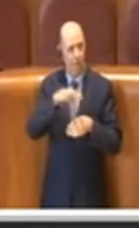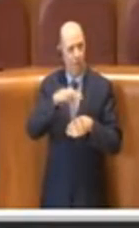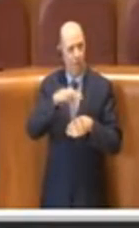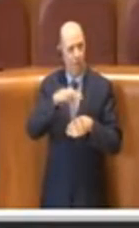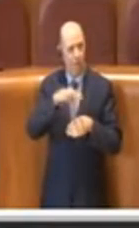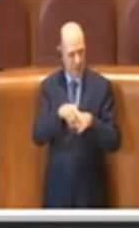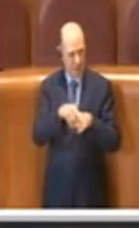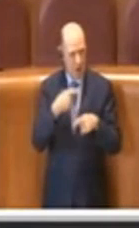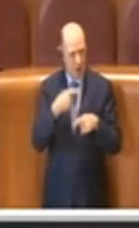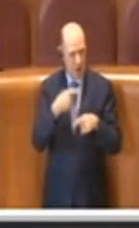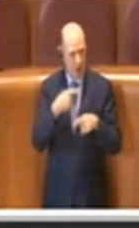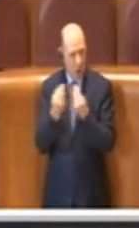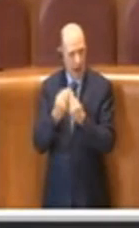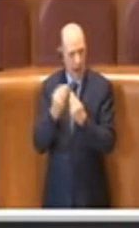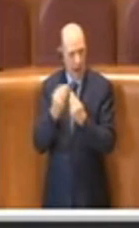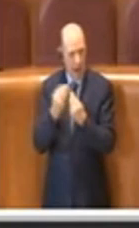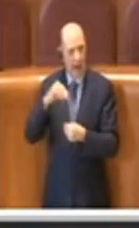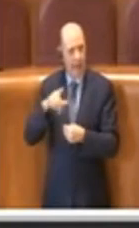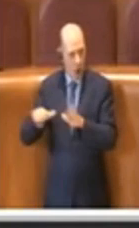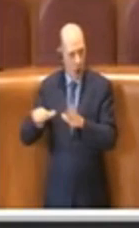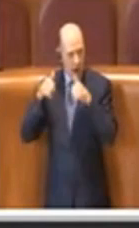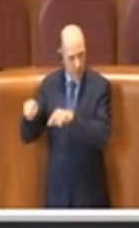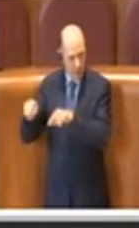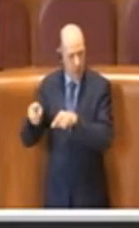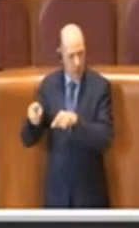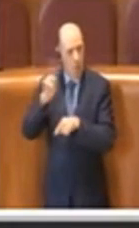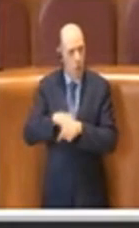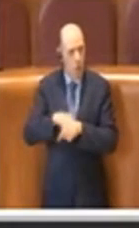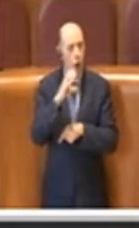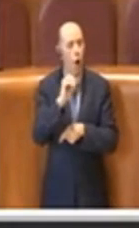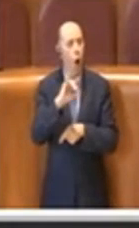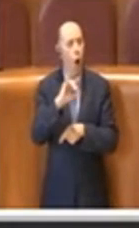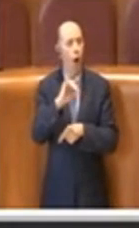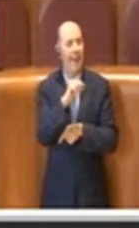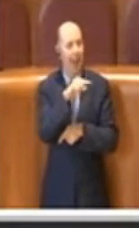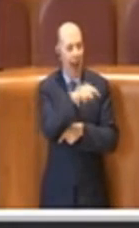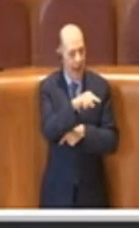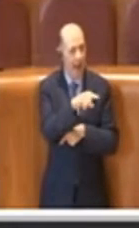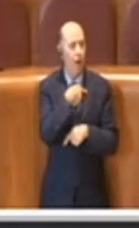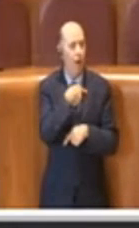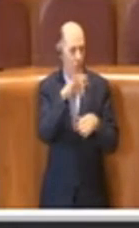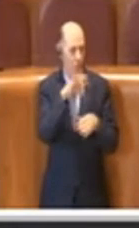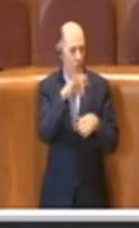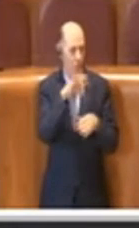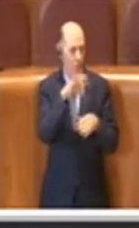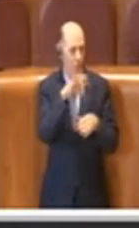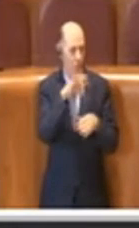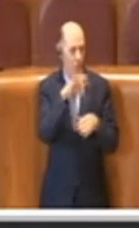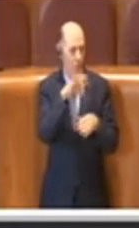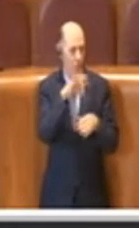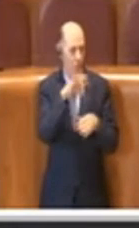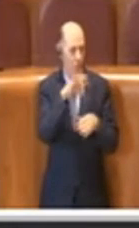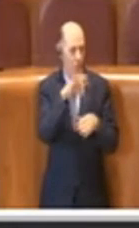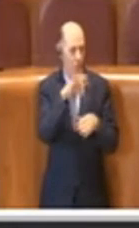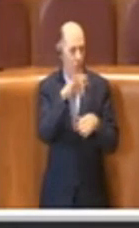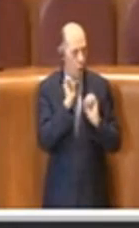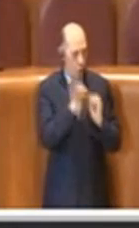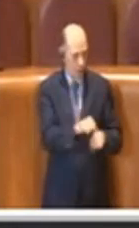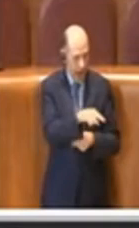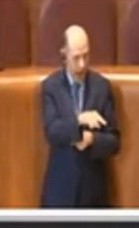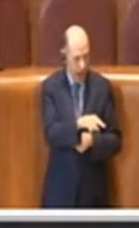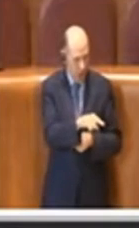collega Agnello che si voleva stenere, del consigliere Coglia che voterà contrario e del consigliere Terranova che